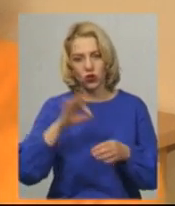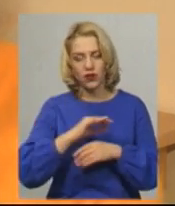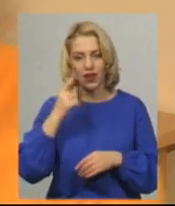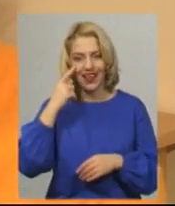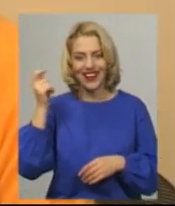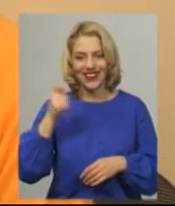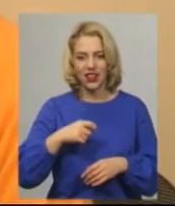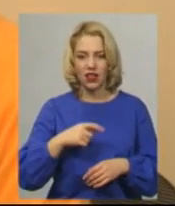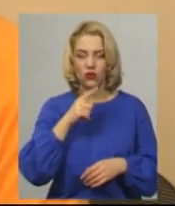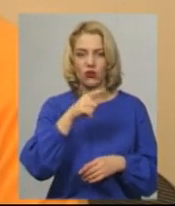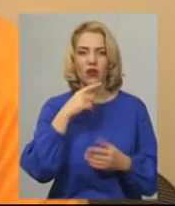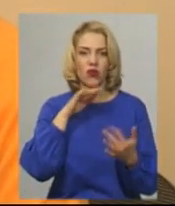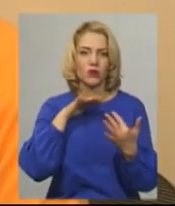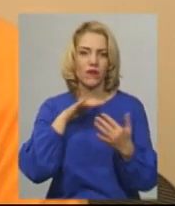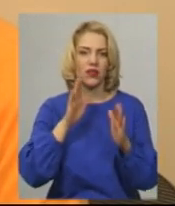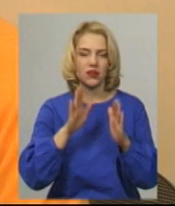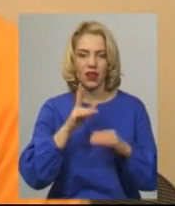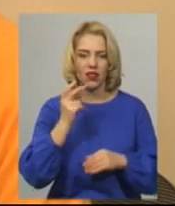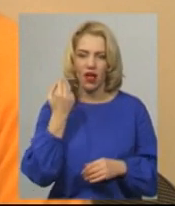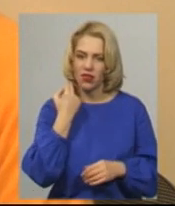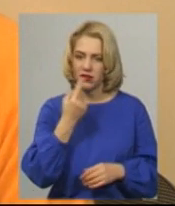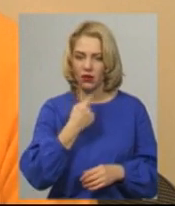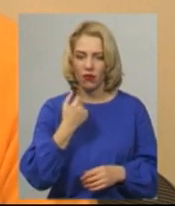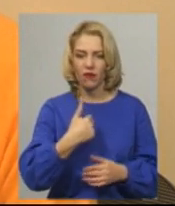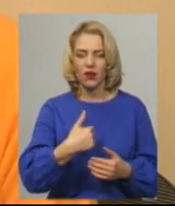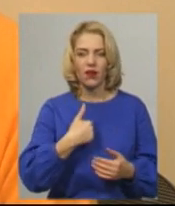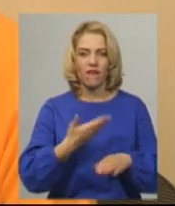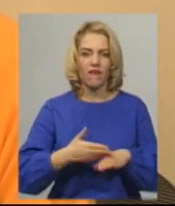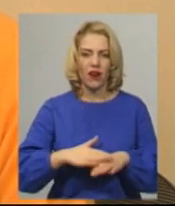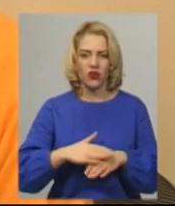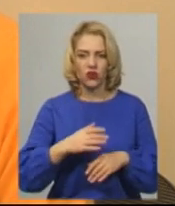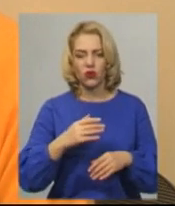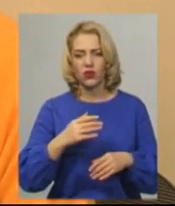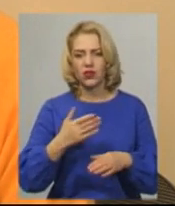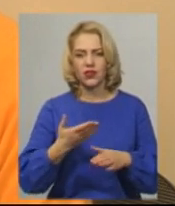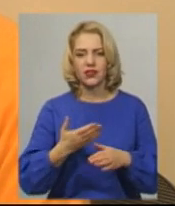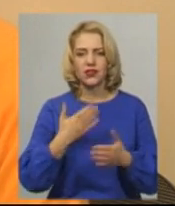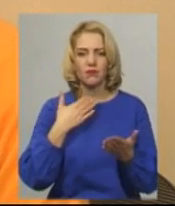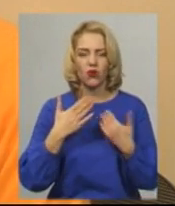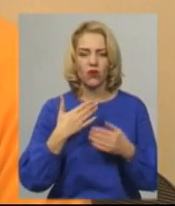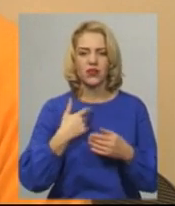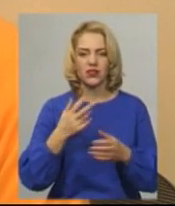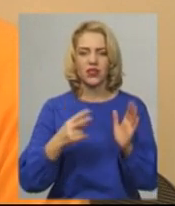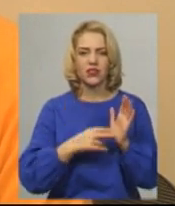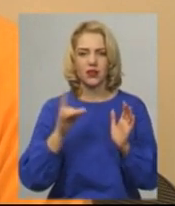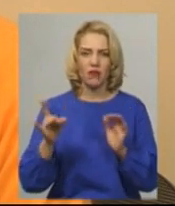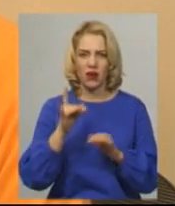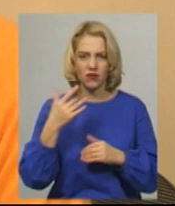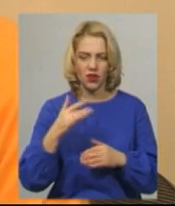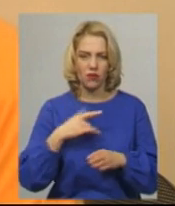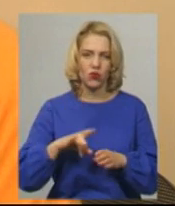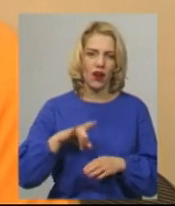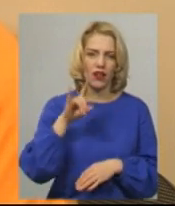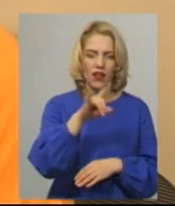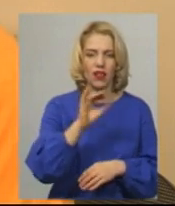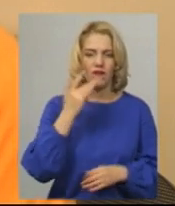по-англійськи говорить. Мені тяжко з ним спілкуватися. Я сім разів літала в Америку вже. Дітей